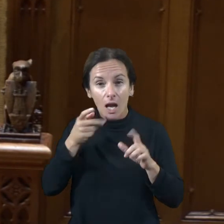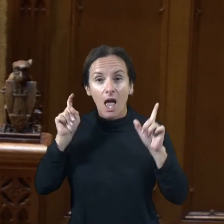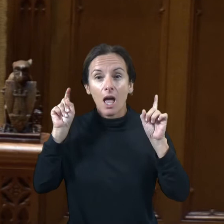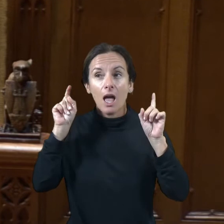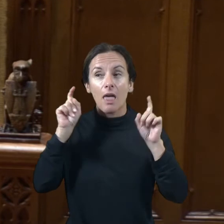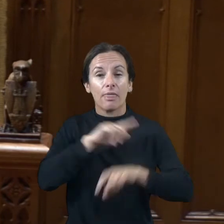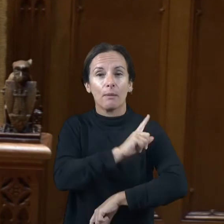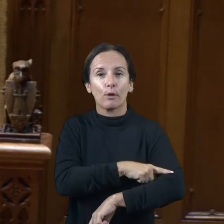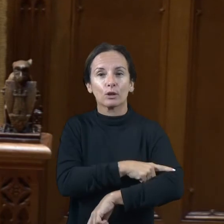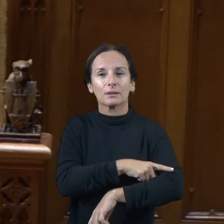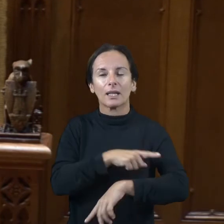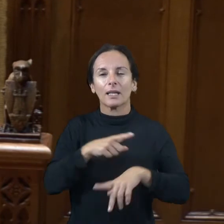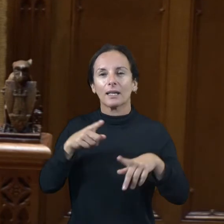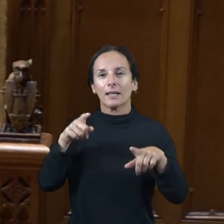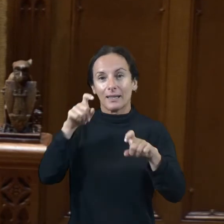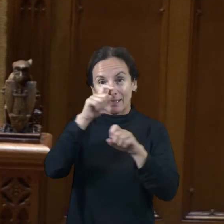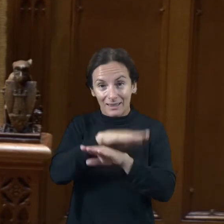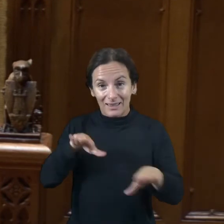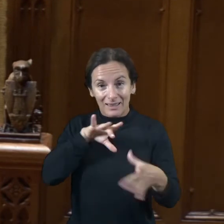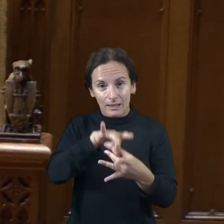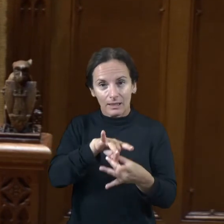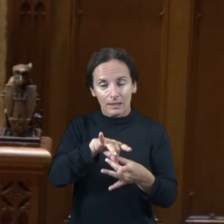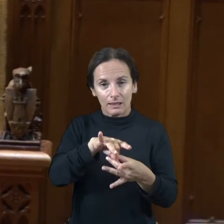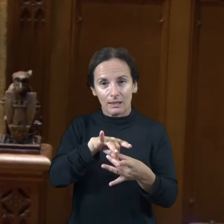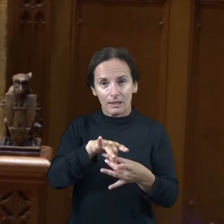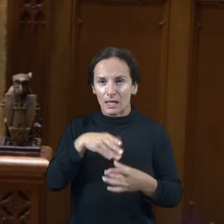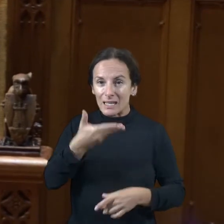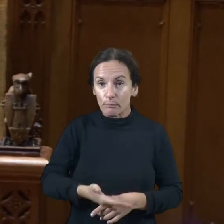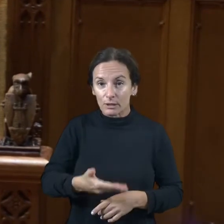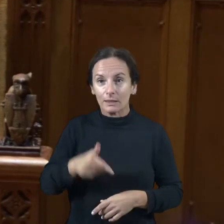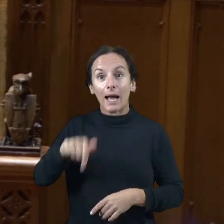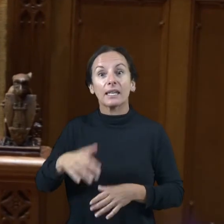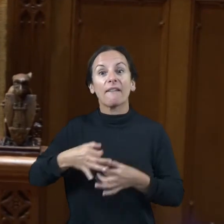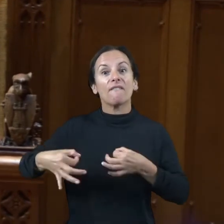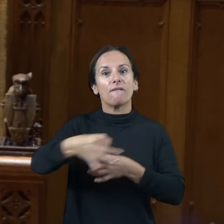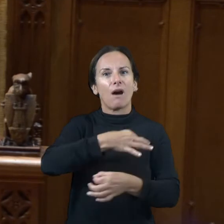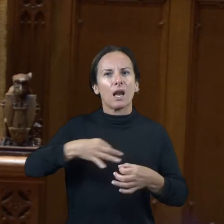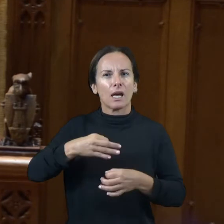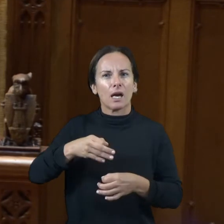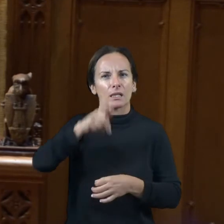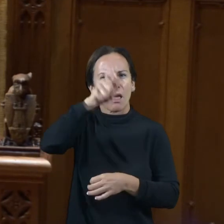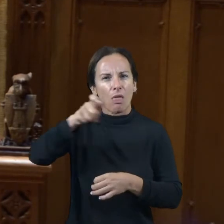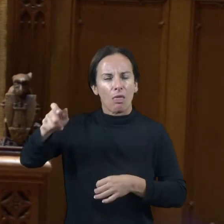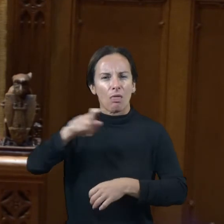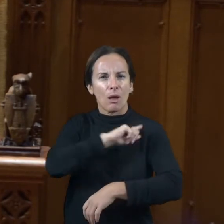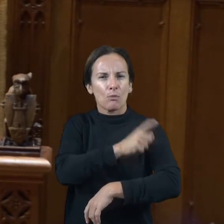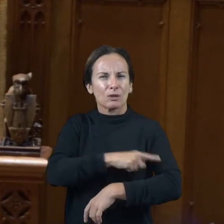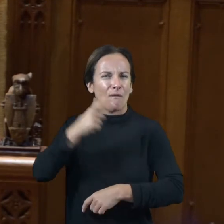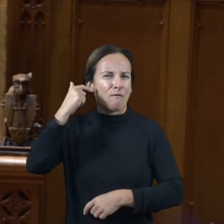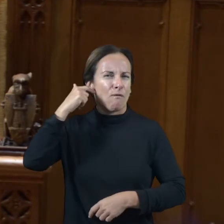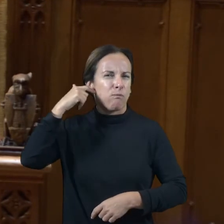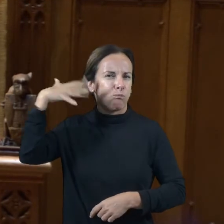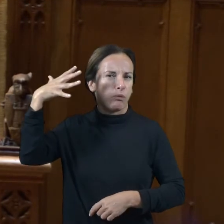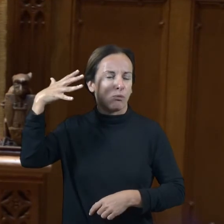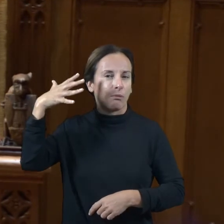base tenim grandes deportistes en Baleares que han empezat desde la base és a